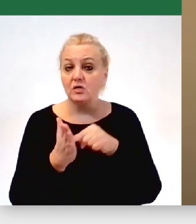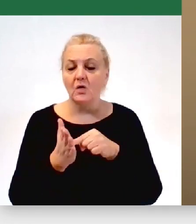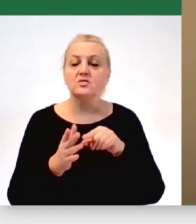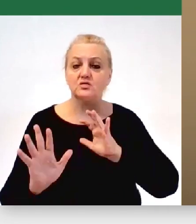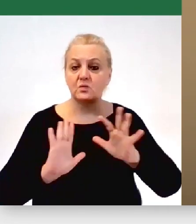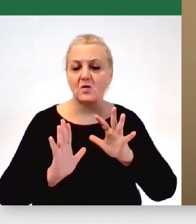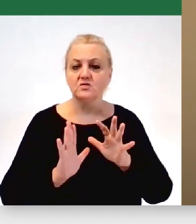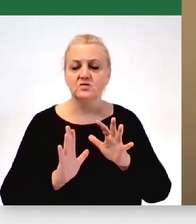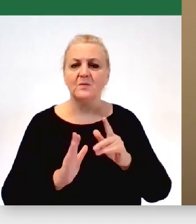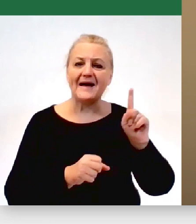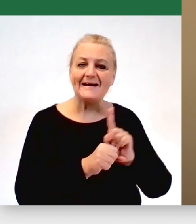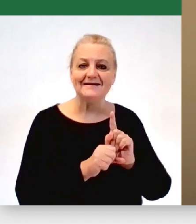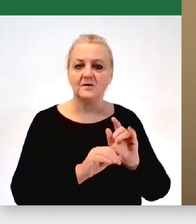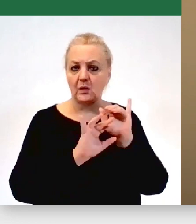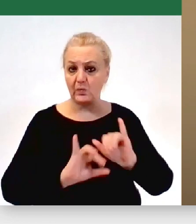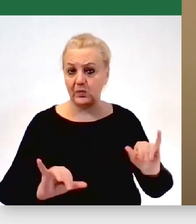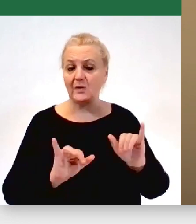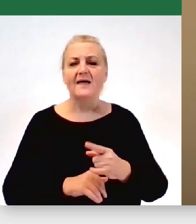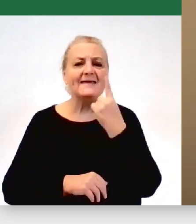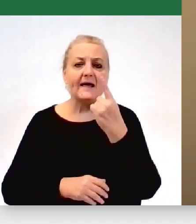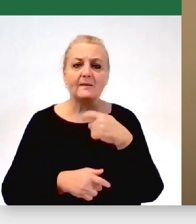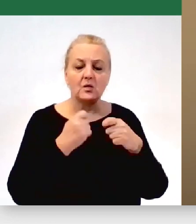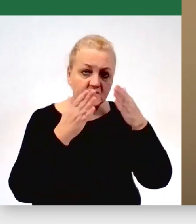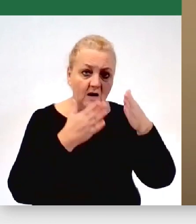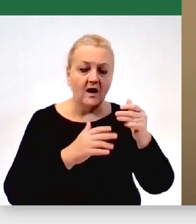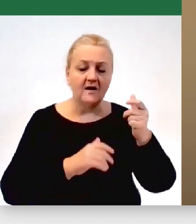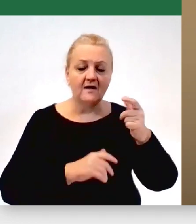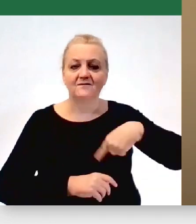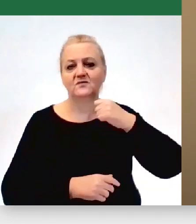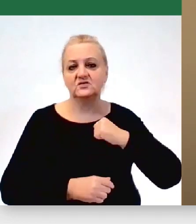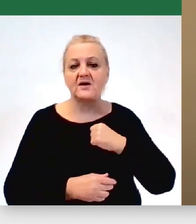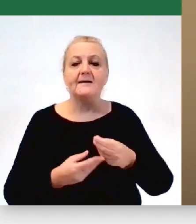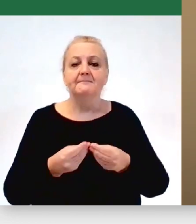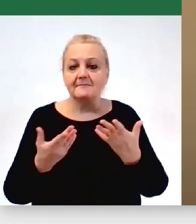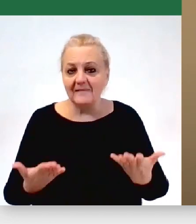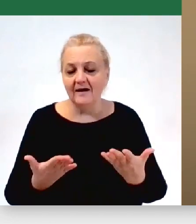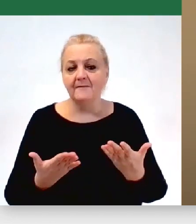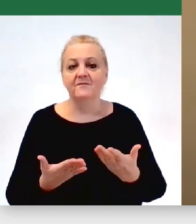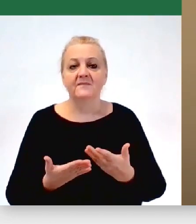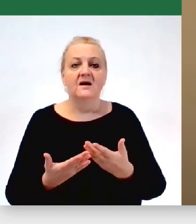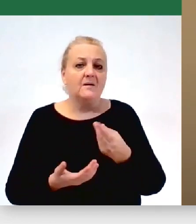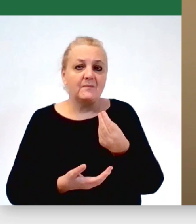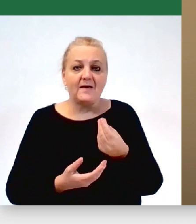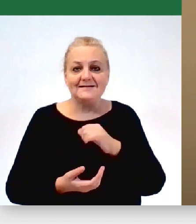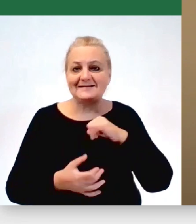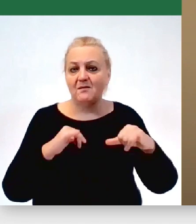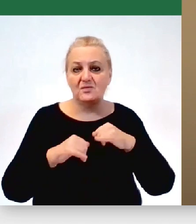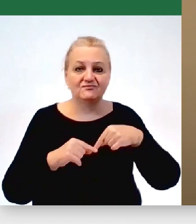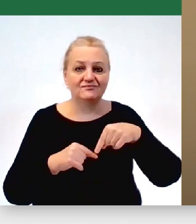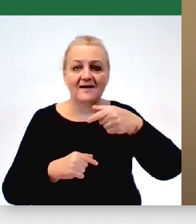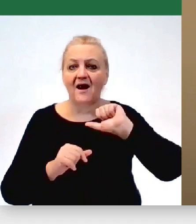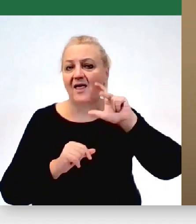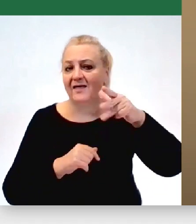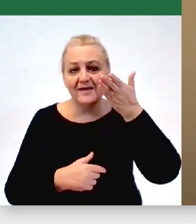przed pułapką tego jedynego rozwiązania, na które wszyscy czekamy, bo nie mamy pieniędzy, tych pieniędzy nie będzie w samorządzie przez najbliższe lata